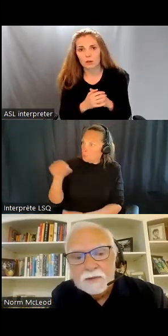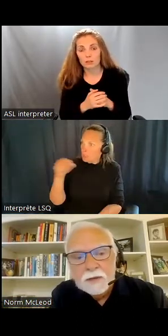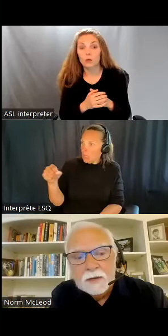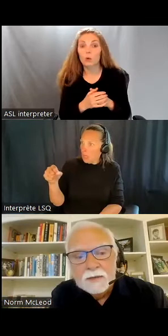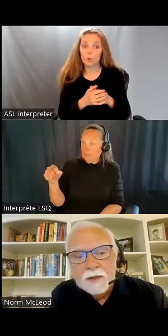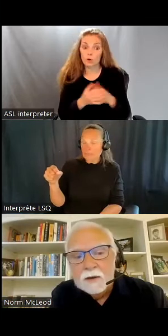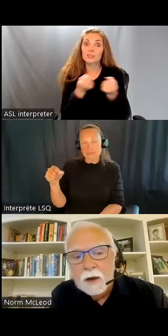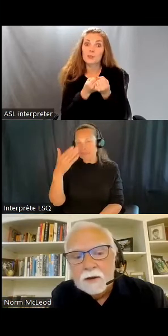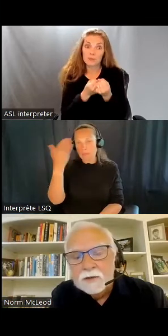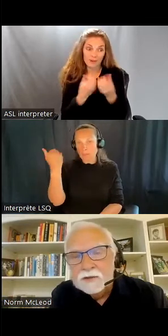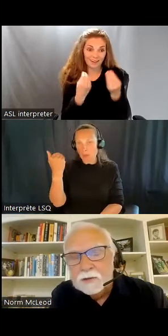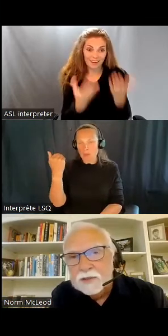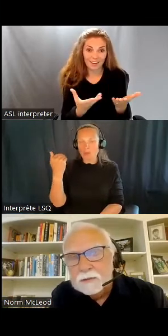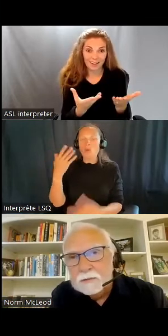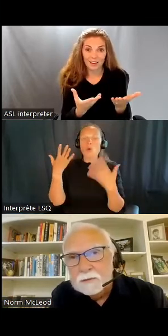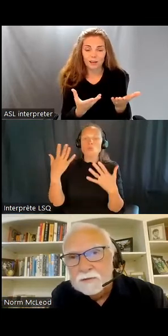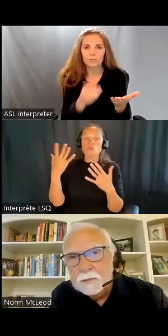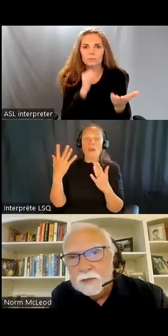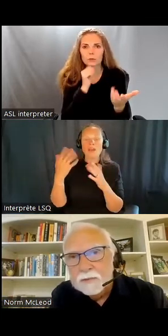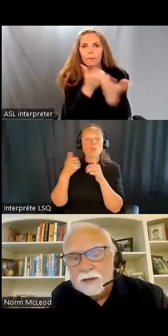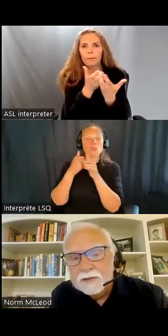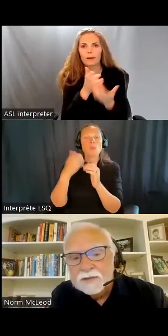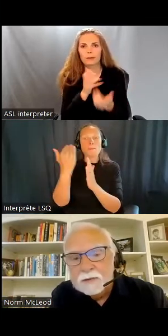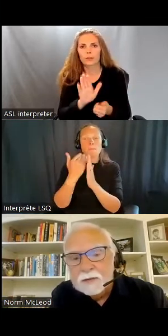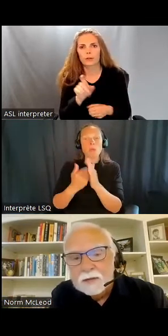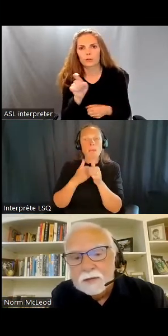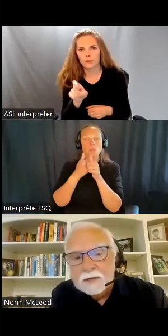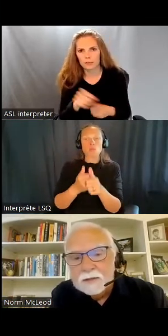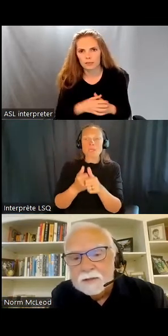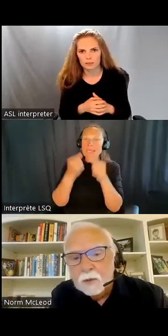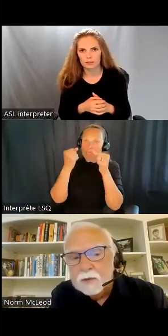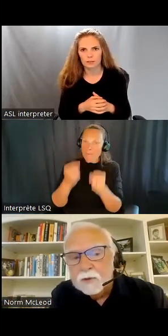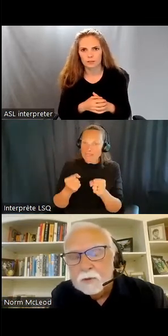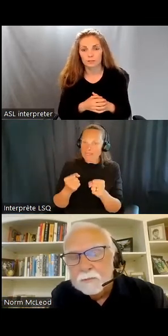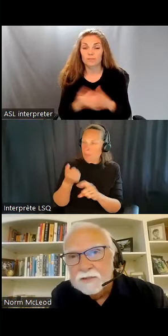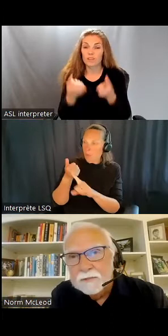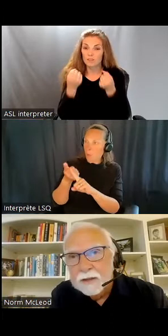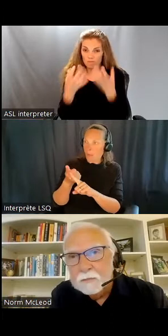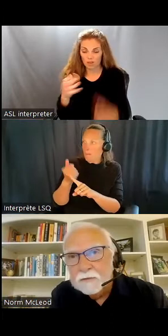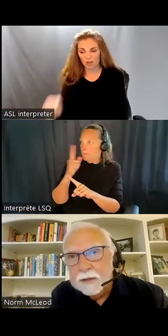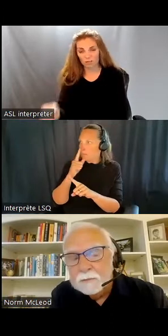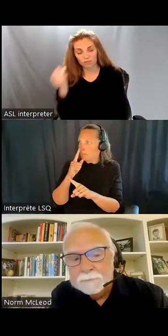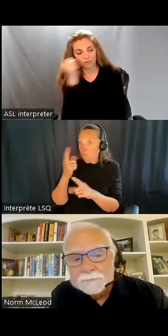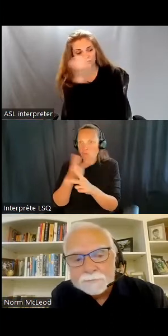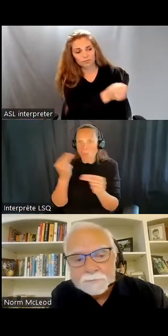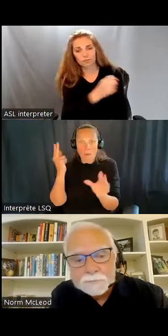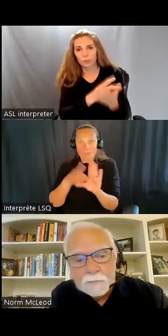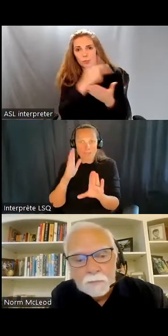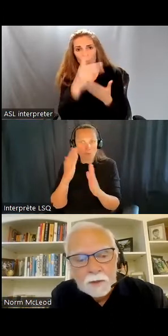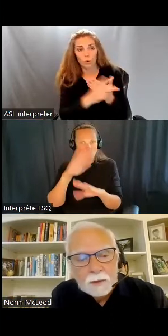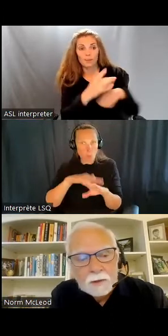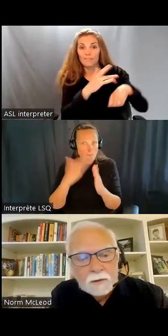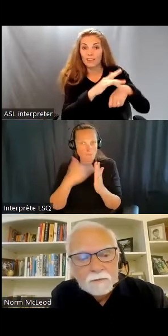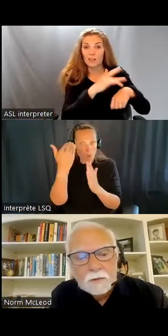placés dans des programmes basés sur les facultés qu'elles n'ont pas choisis simplement parce que c'est le seul programme